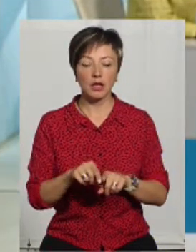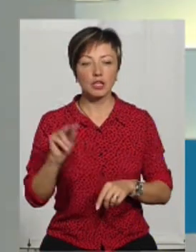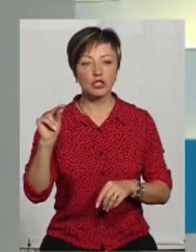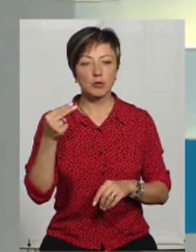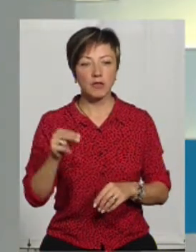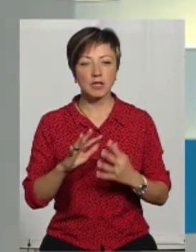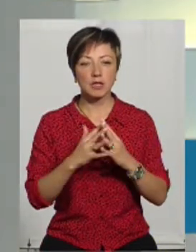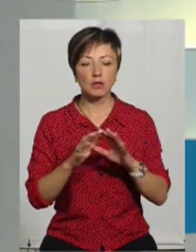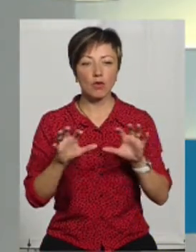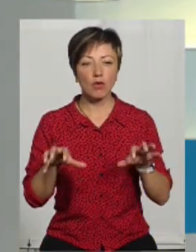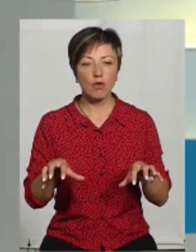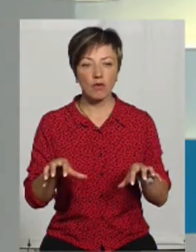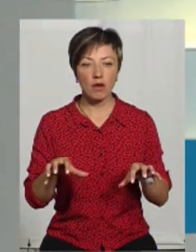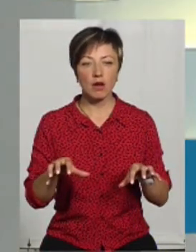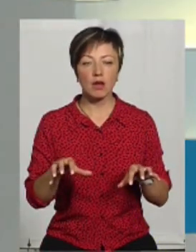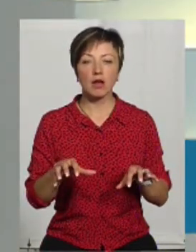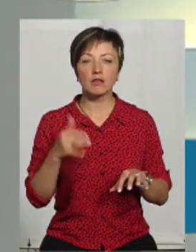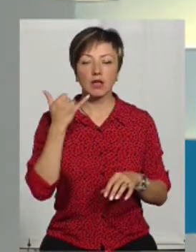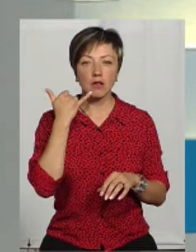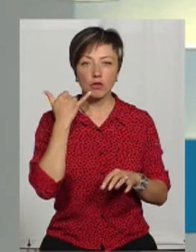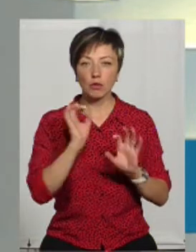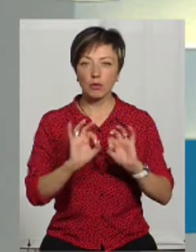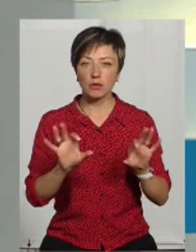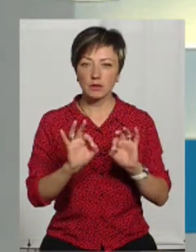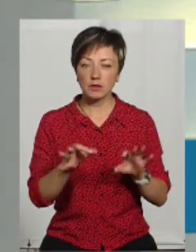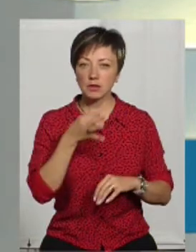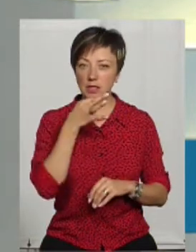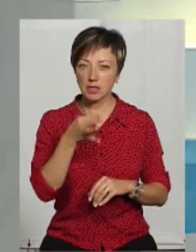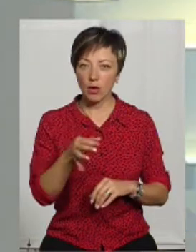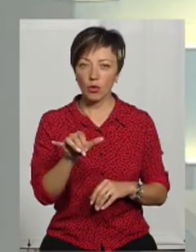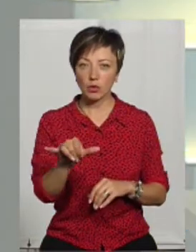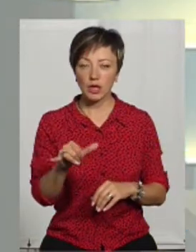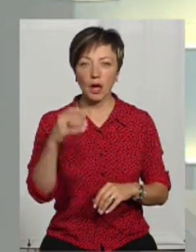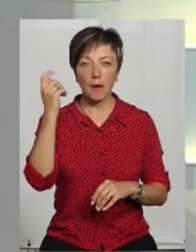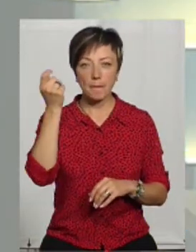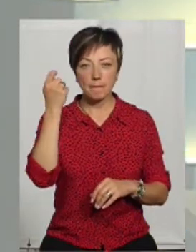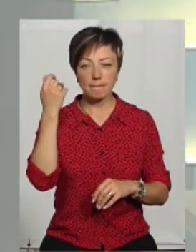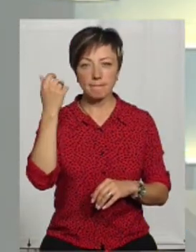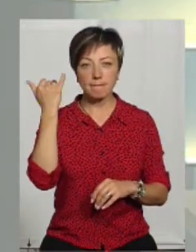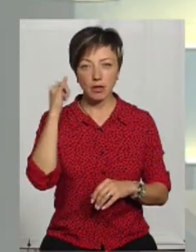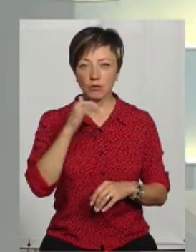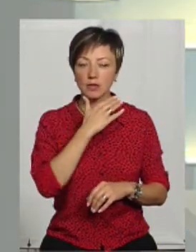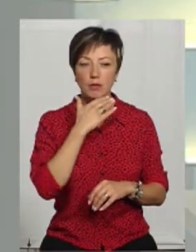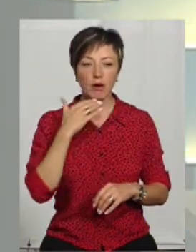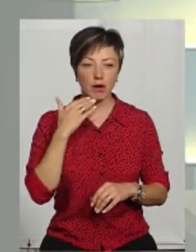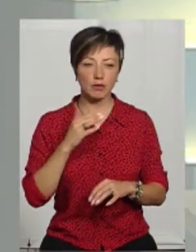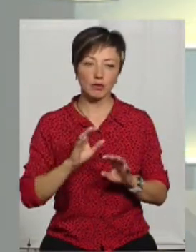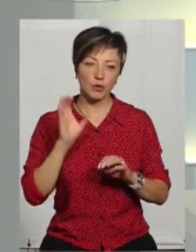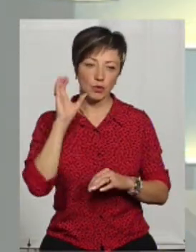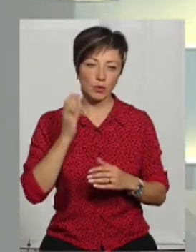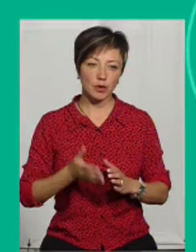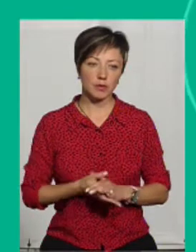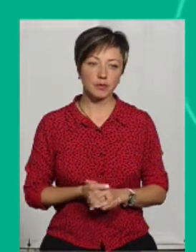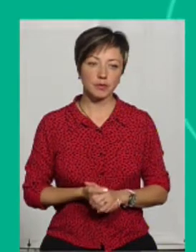Чемеровецький, селищний голова Олександр Собань у телефонному коментарі зауважив, що у них пасовищ навіть забагато. Послухаємо.